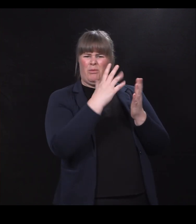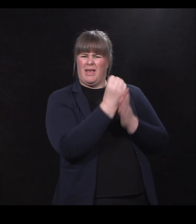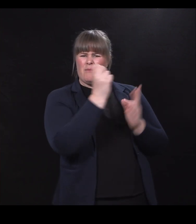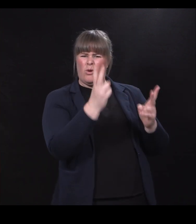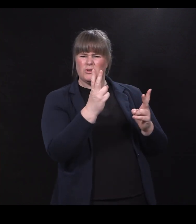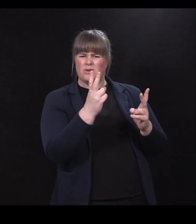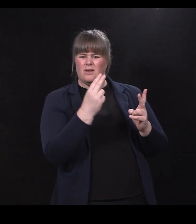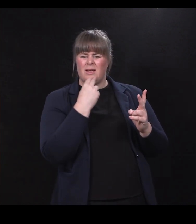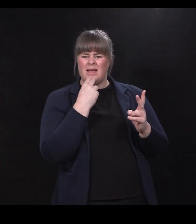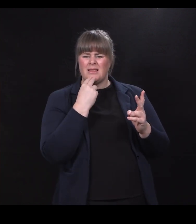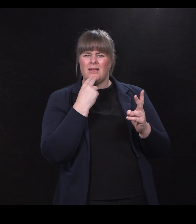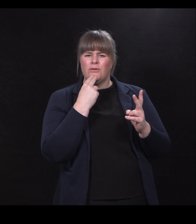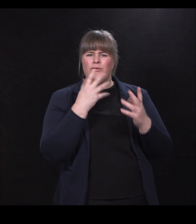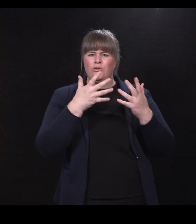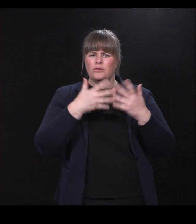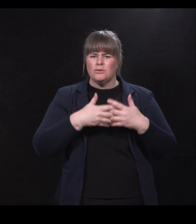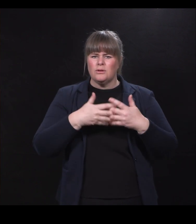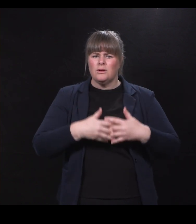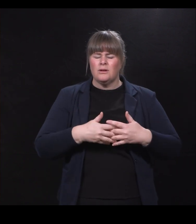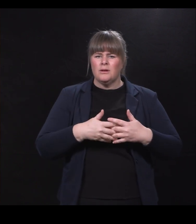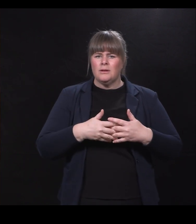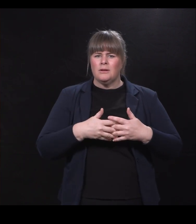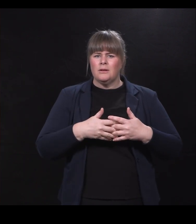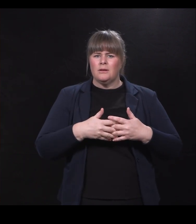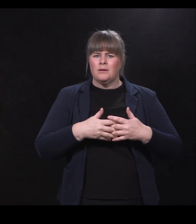var det jeg hadde. Skal vi avslutte med en takk for oss.